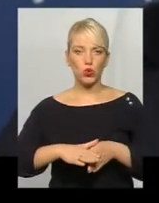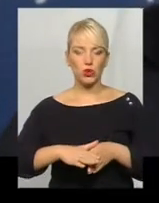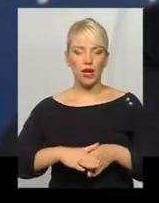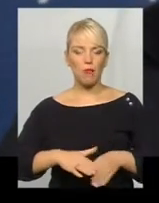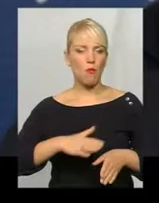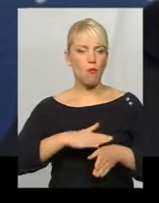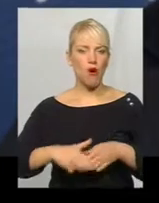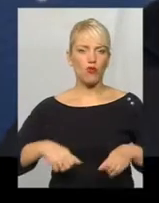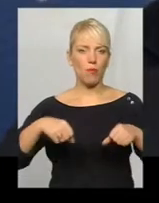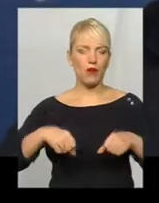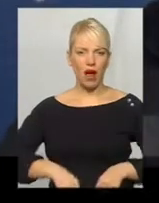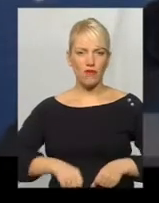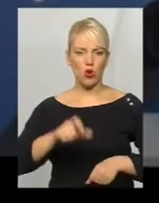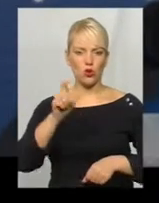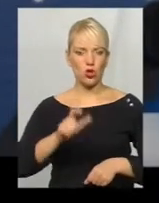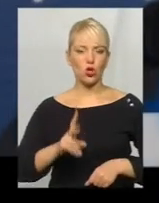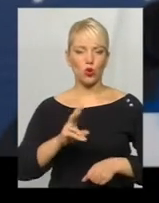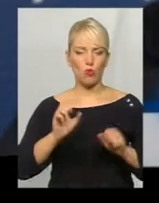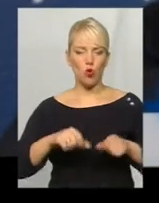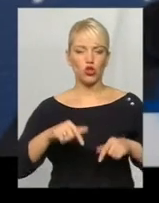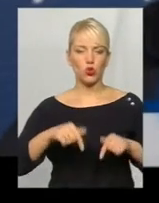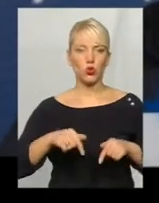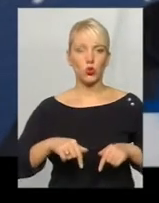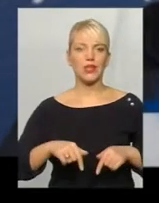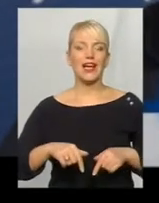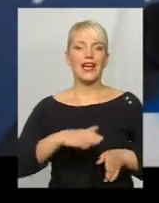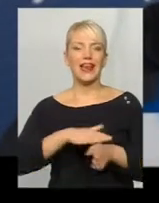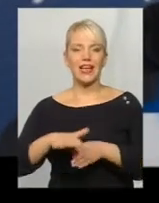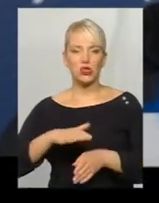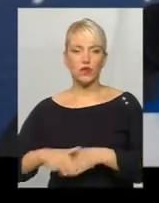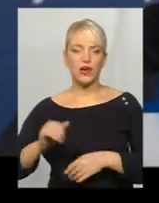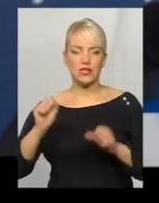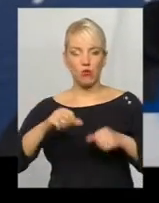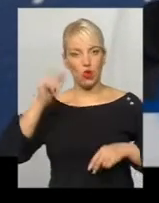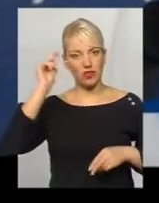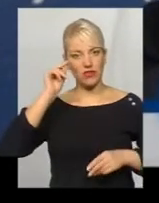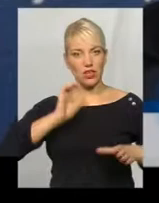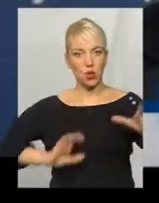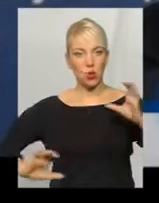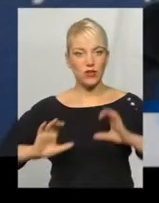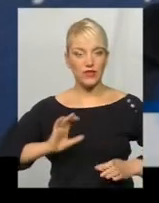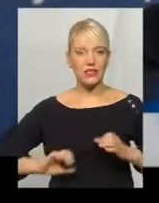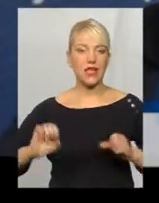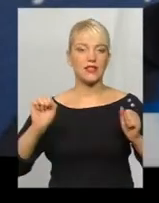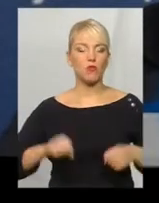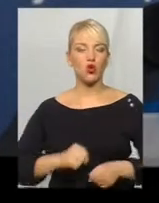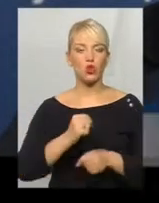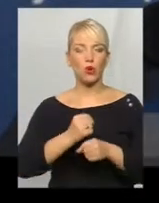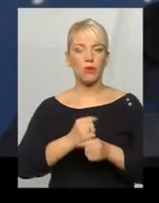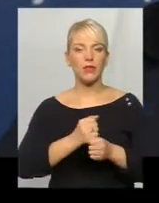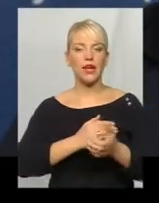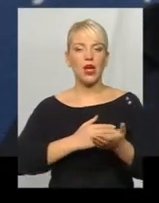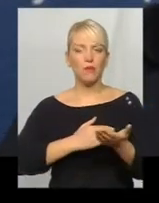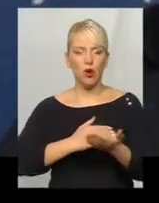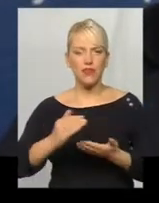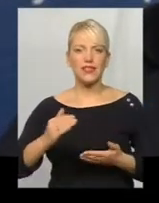особистістю, яка може тут реалізуватися, може навчатись в університеті, може зробити професійну кар'єру,